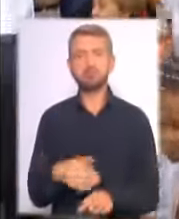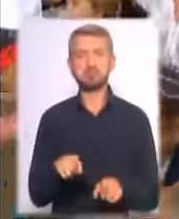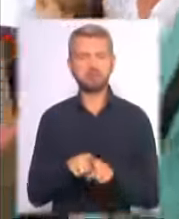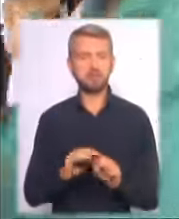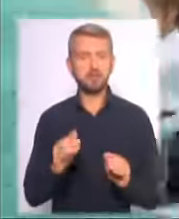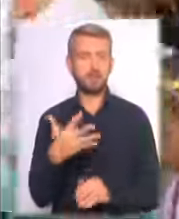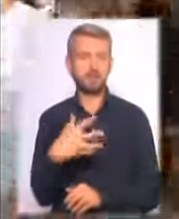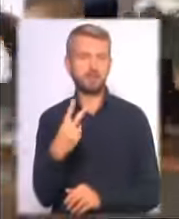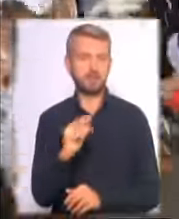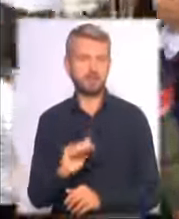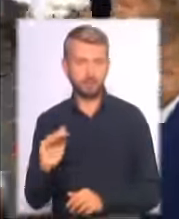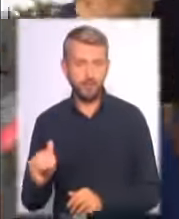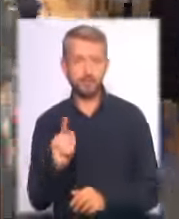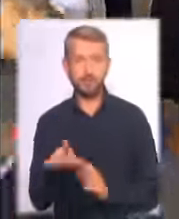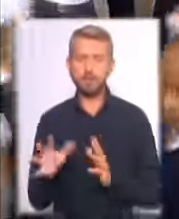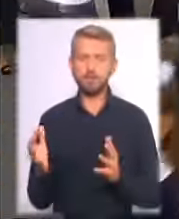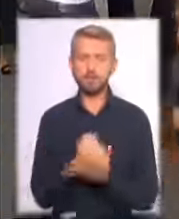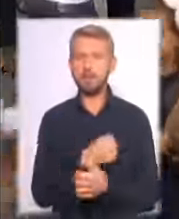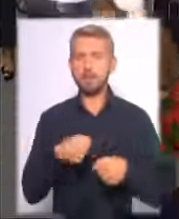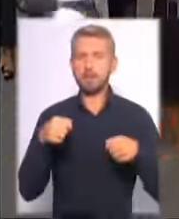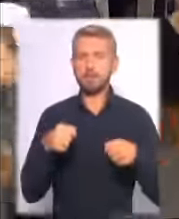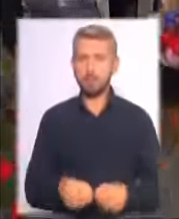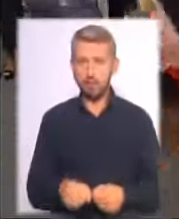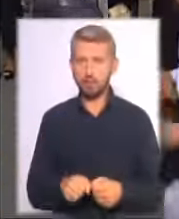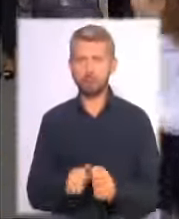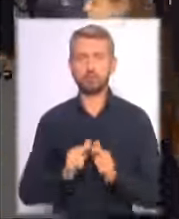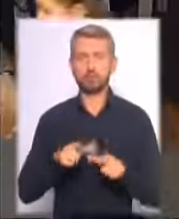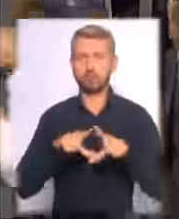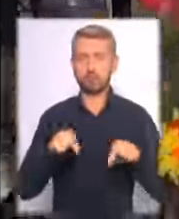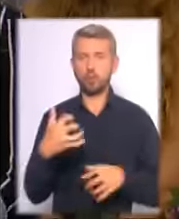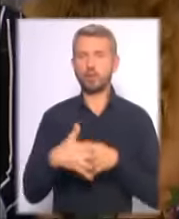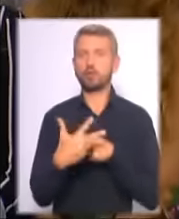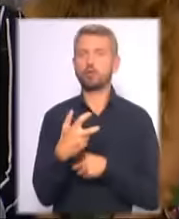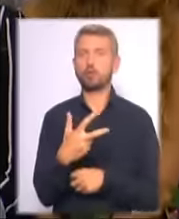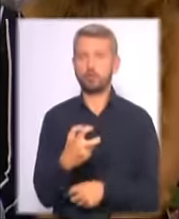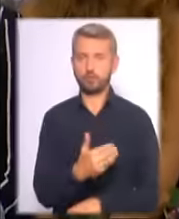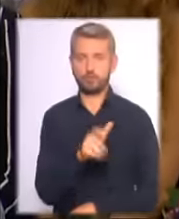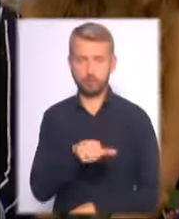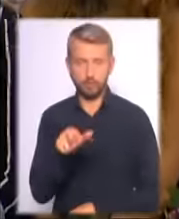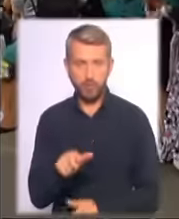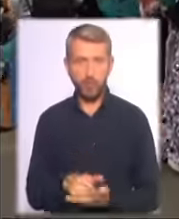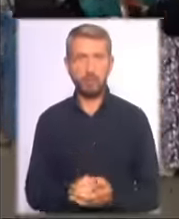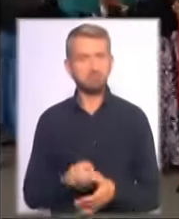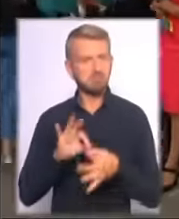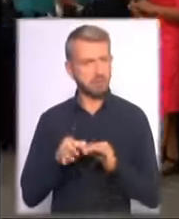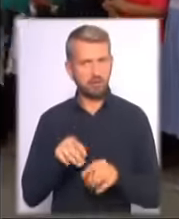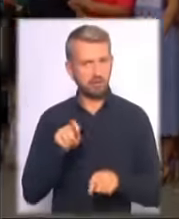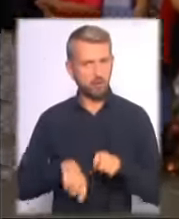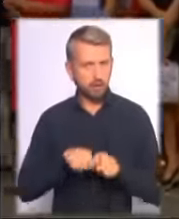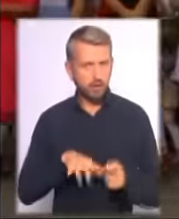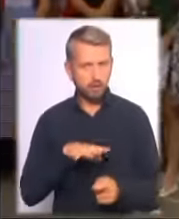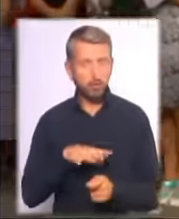Вони вибороли право поповнити лави закладу серед близько 300 претендентів, пройшовши складне тестування. Проте справа того варта,